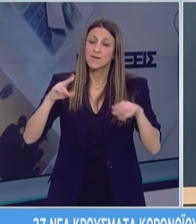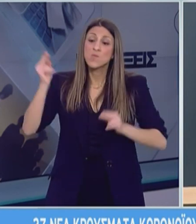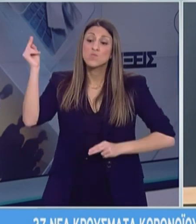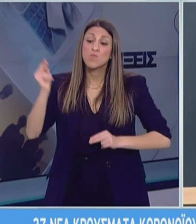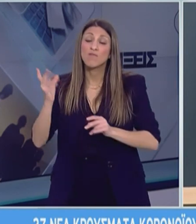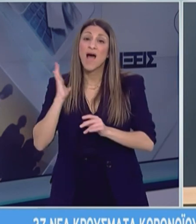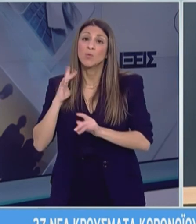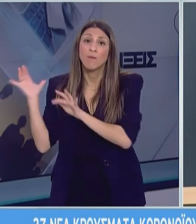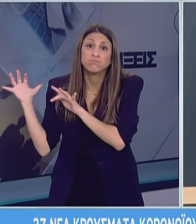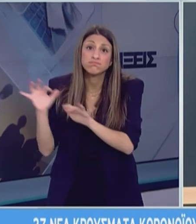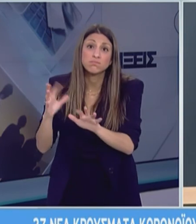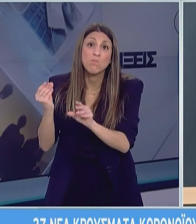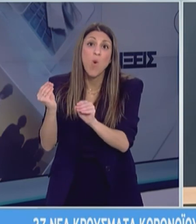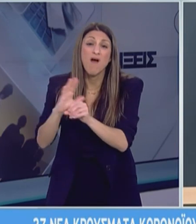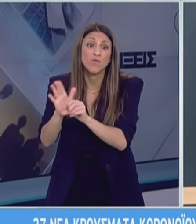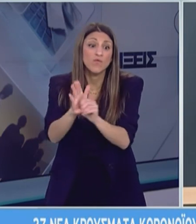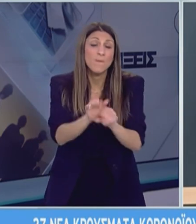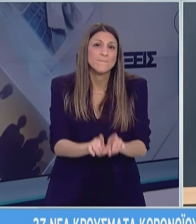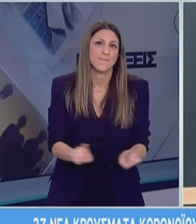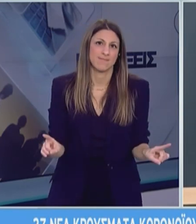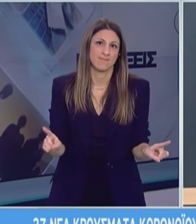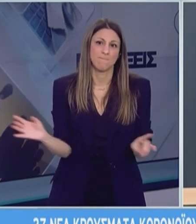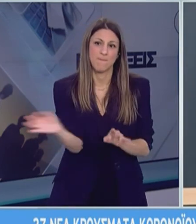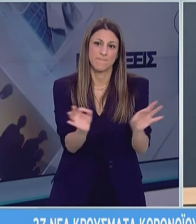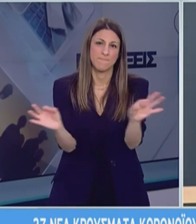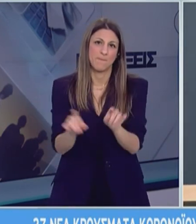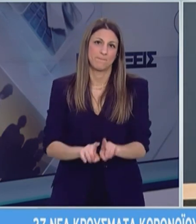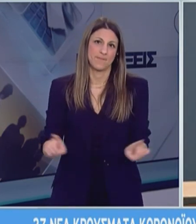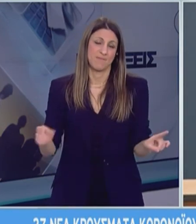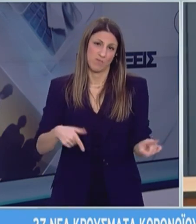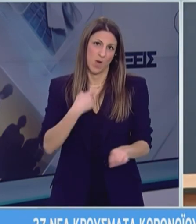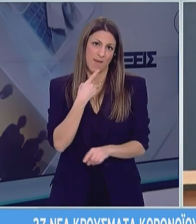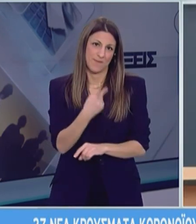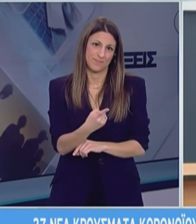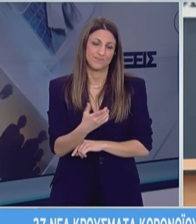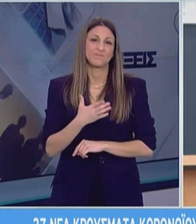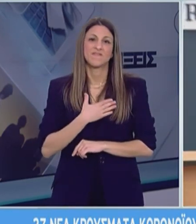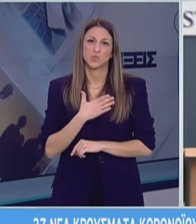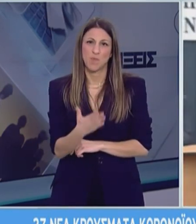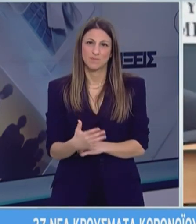προβληματίζουν, μας ανησυχούν και αυτά εξετάζουμε. Σας ευχαριστούμε πολύ.